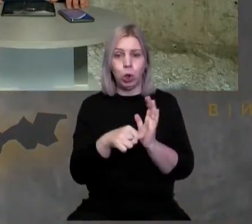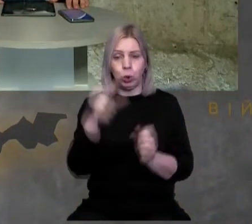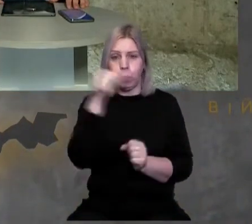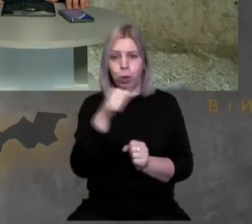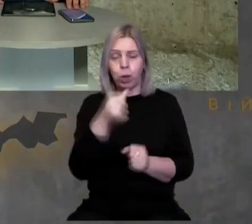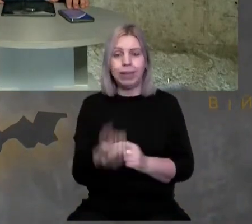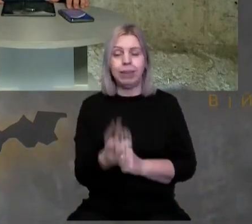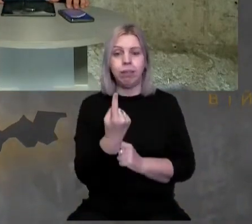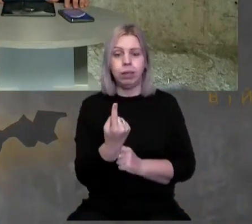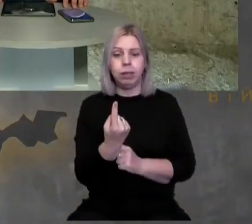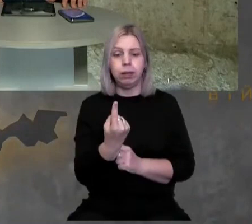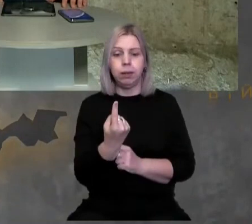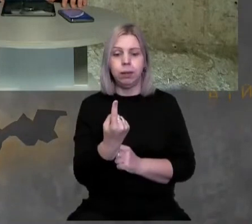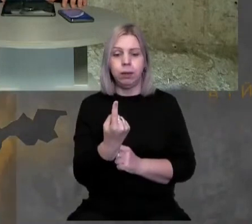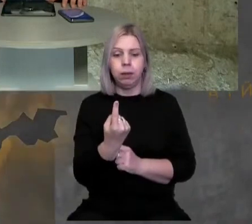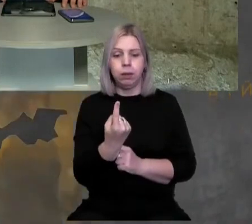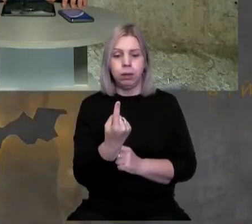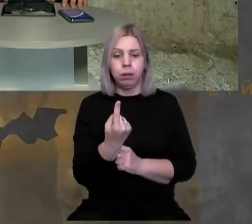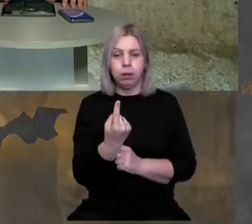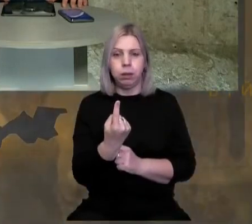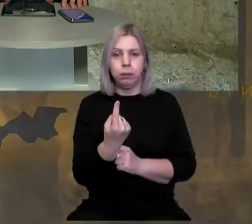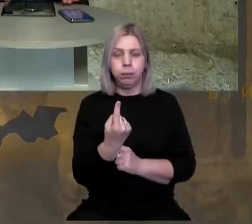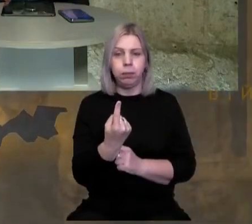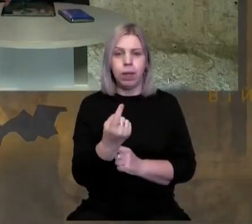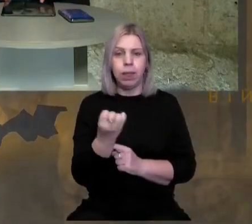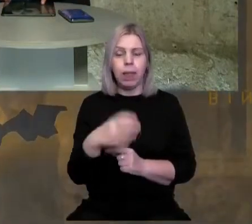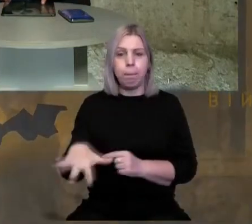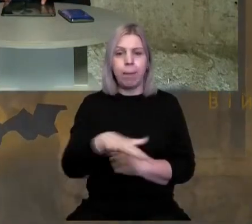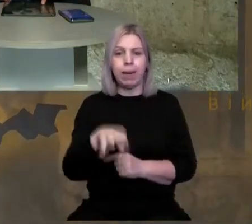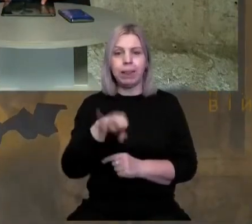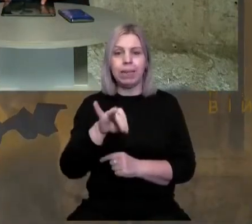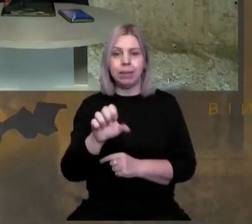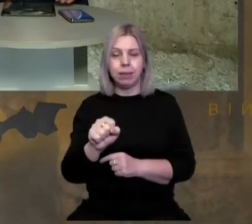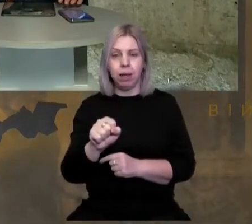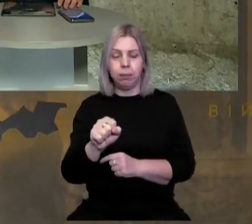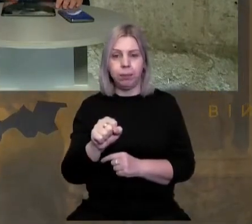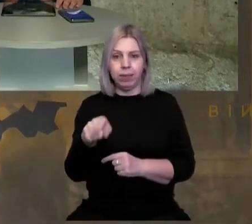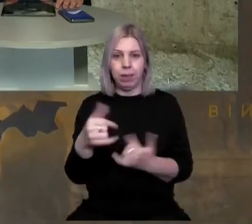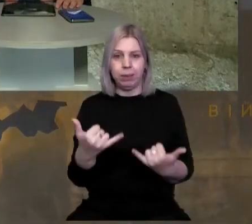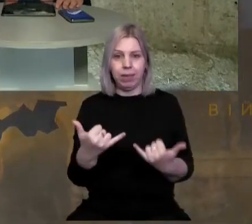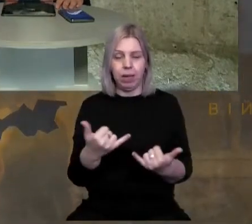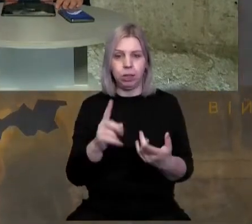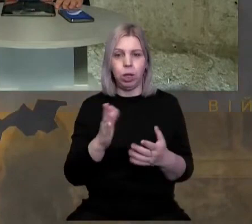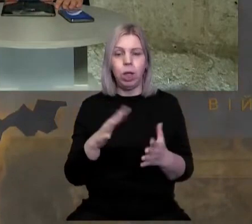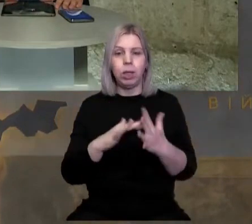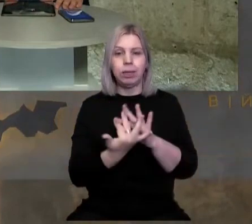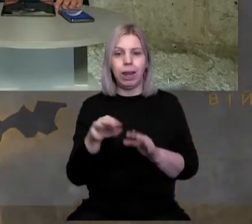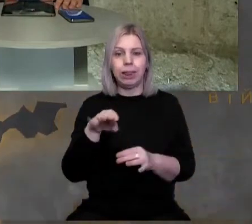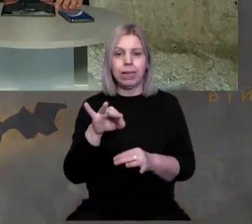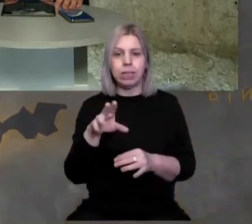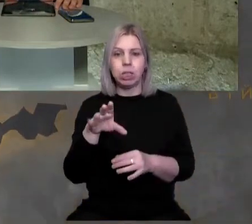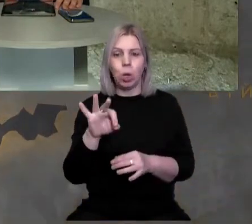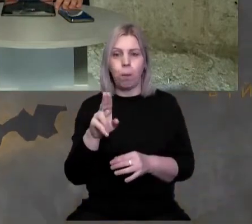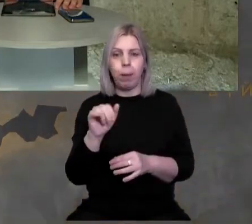році з'явилися на березі Тиси, це зараз там, воно належить до села Тисо